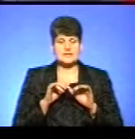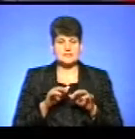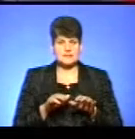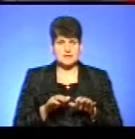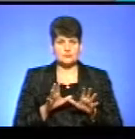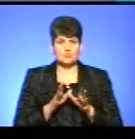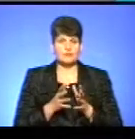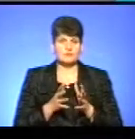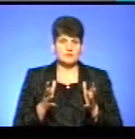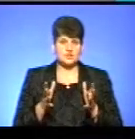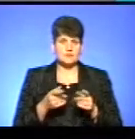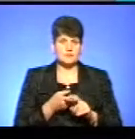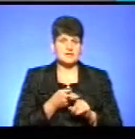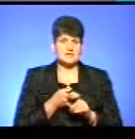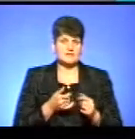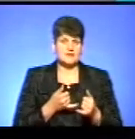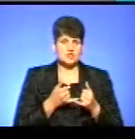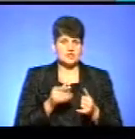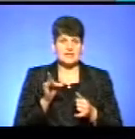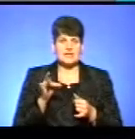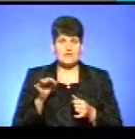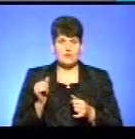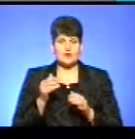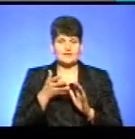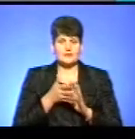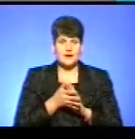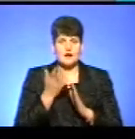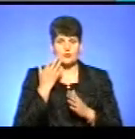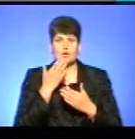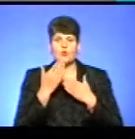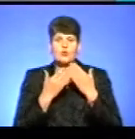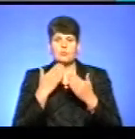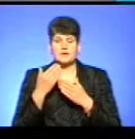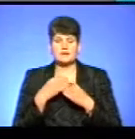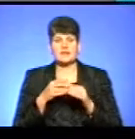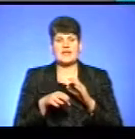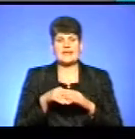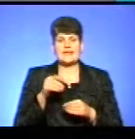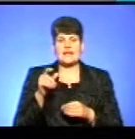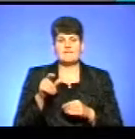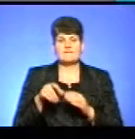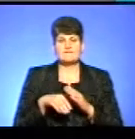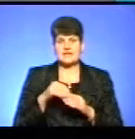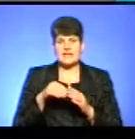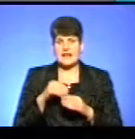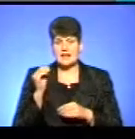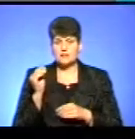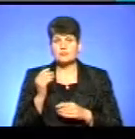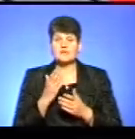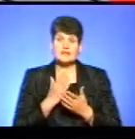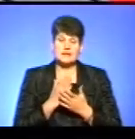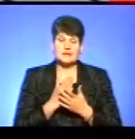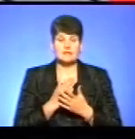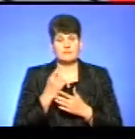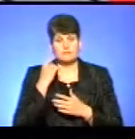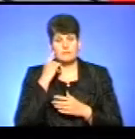більш присвячений євроінтеграції. Але коли йдеться про опитування і референдум, чи є такі прогнози, і